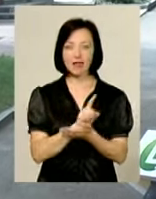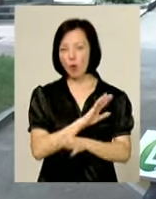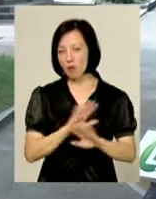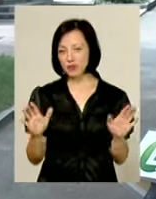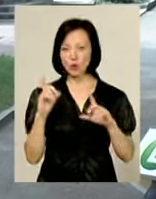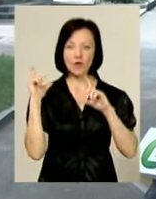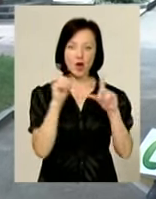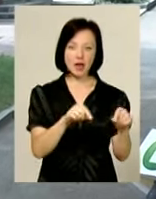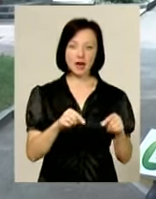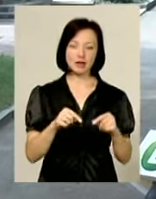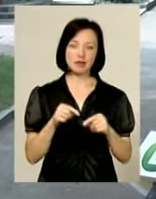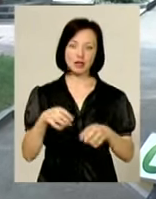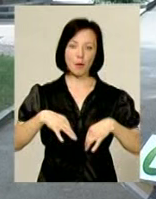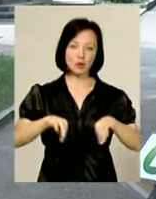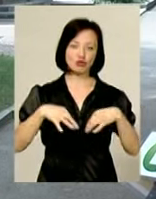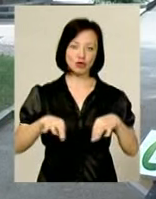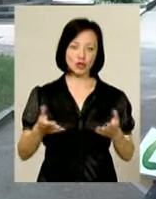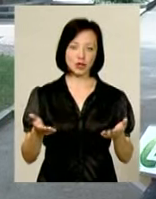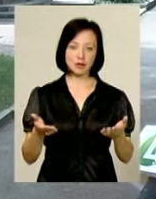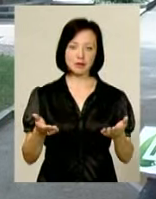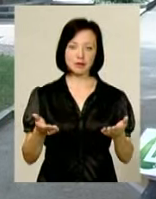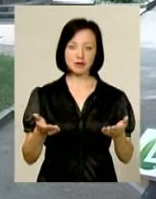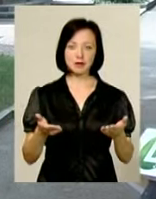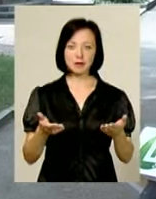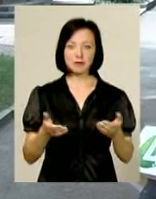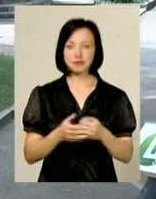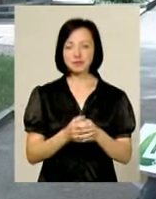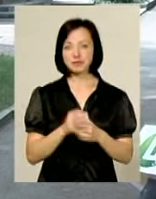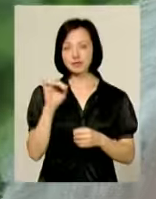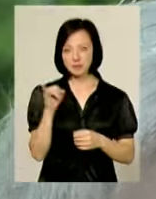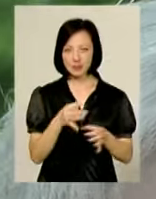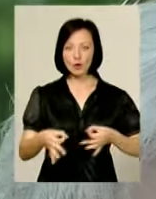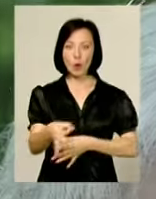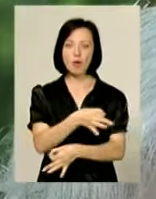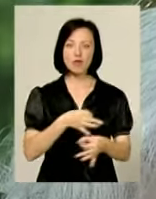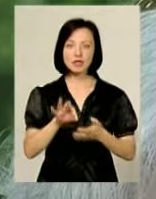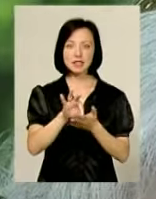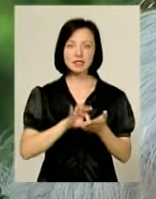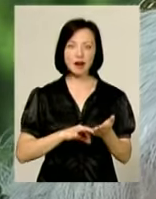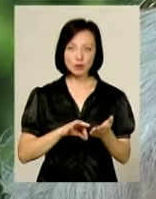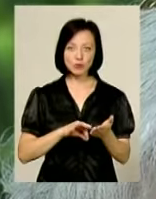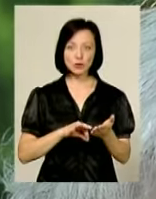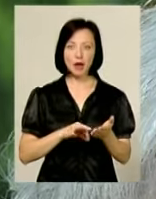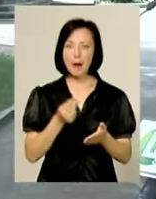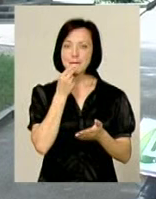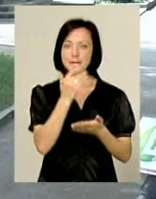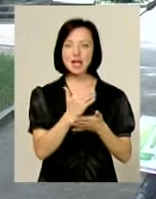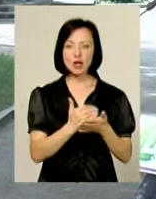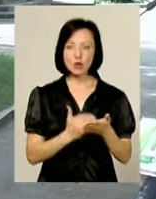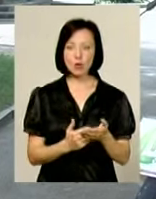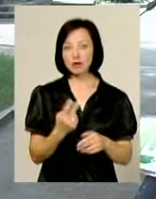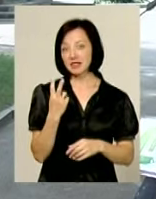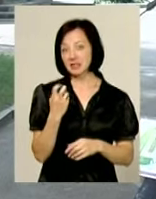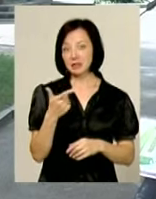там їхати на машині, там це все, як кажуть. І обговорюється зразу меню. Гивін